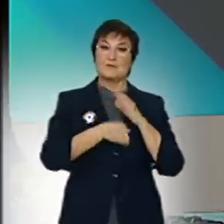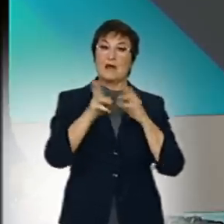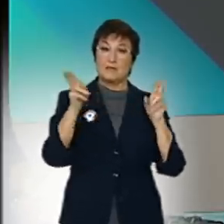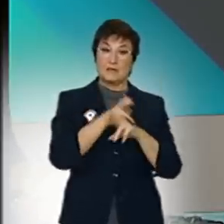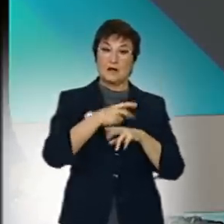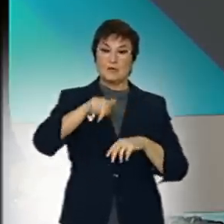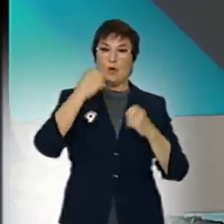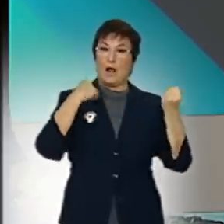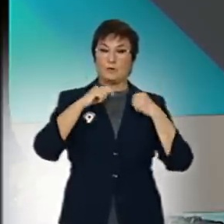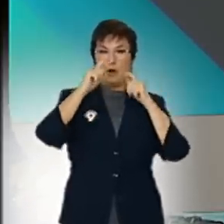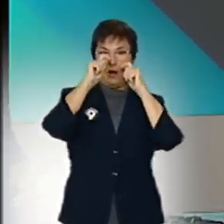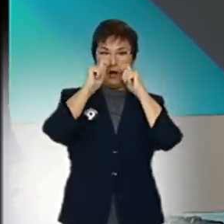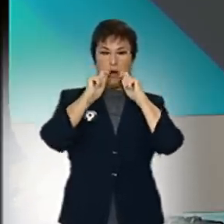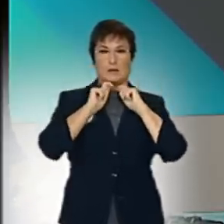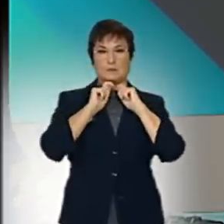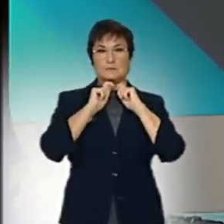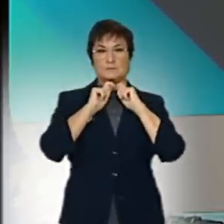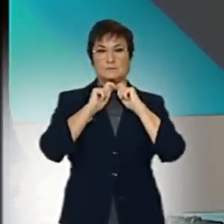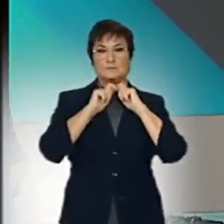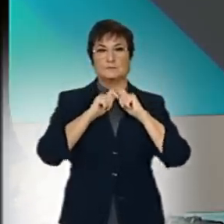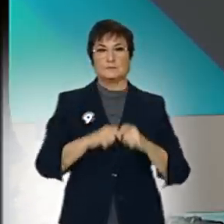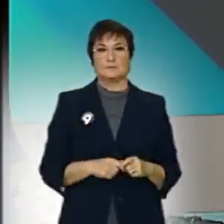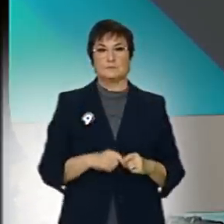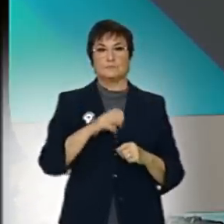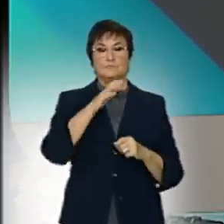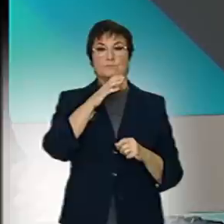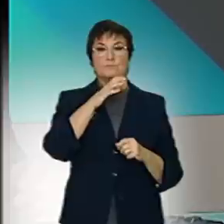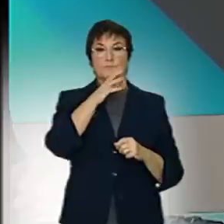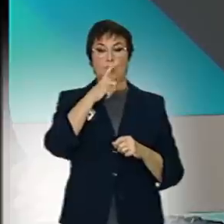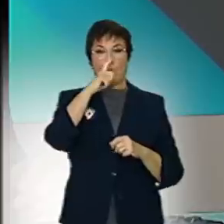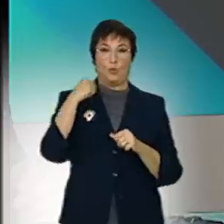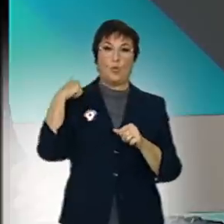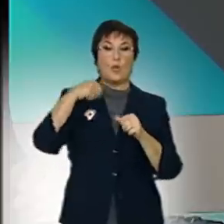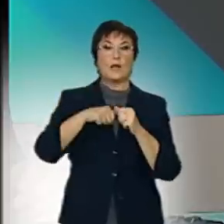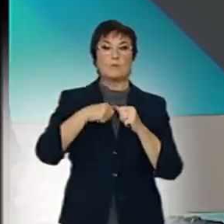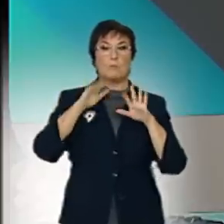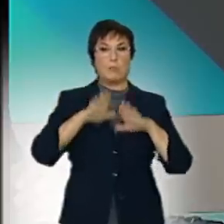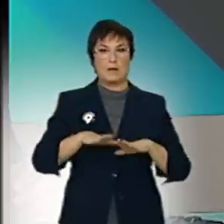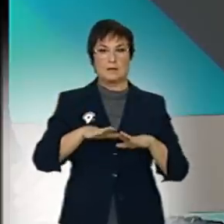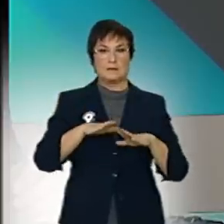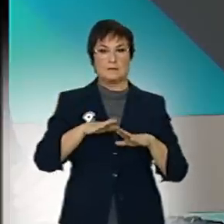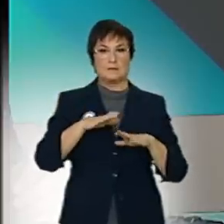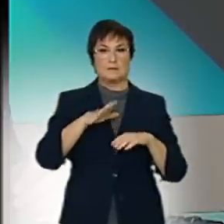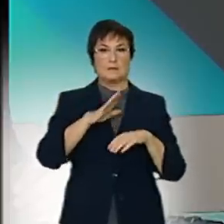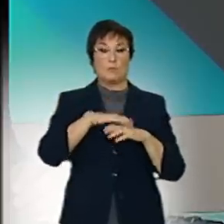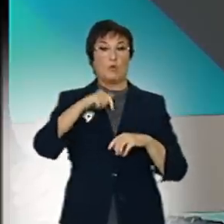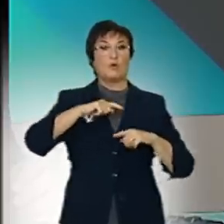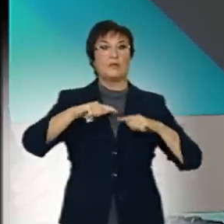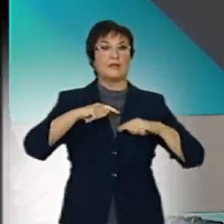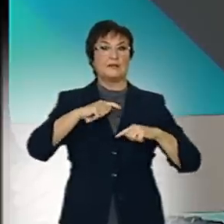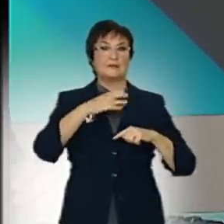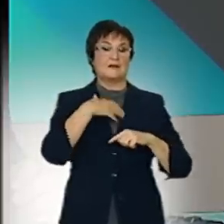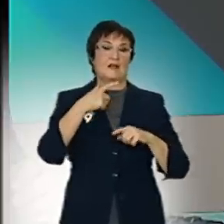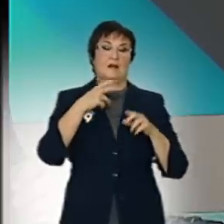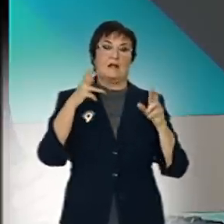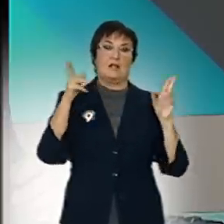emissions. Els actors de l'alqueria blanca que després d'un any paral·litzada pràcticament la producció perquè la direcció d'esta empresa volia